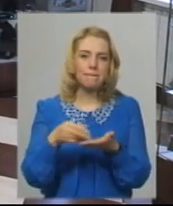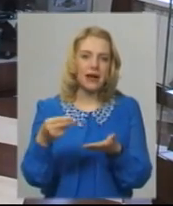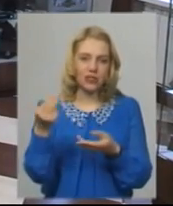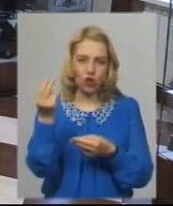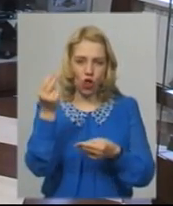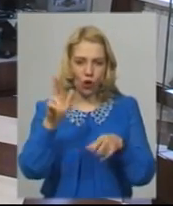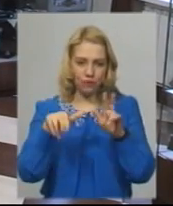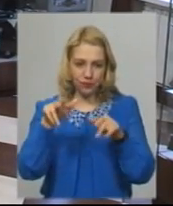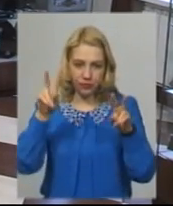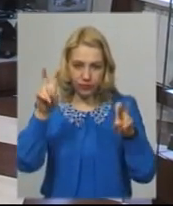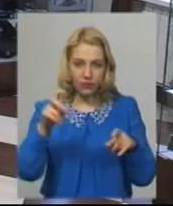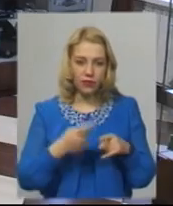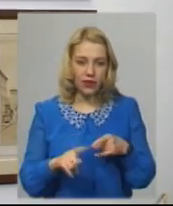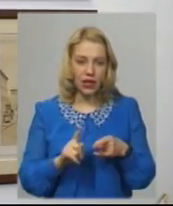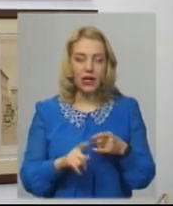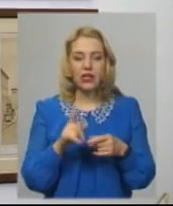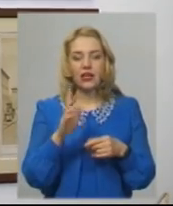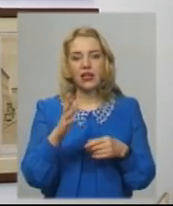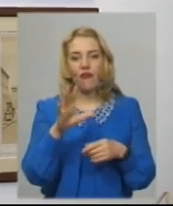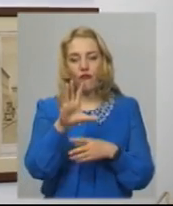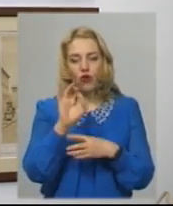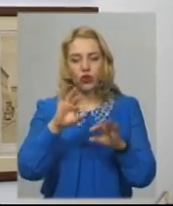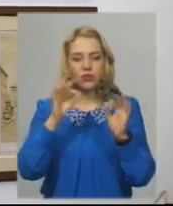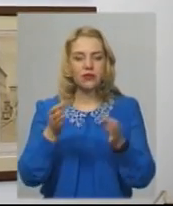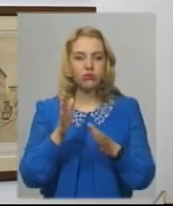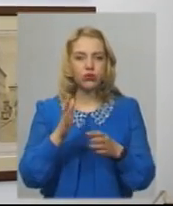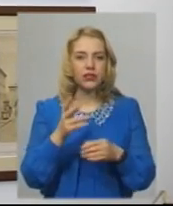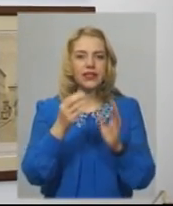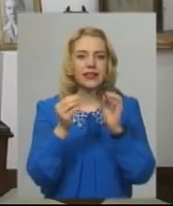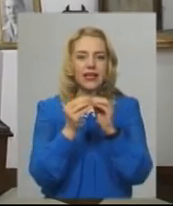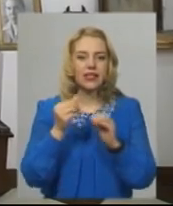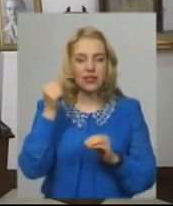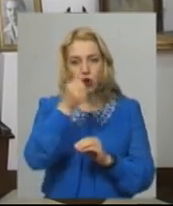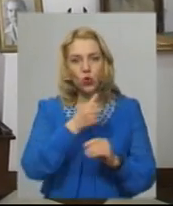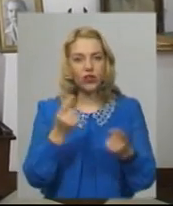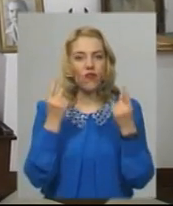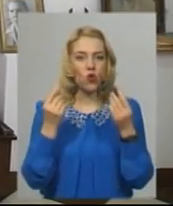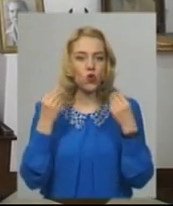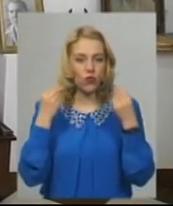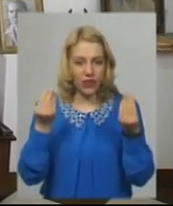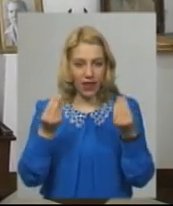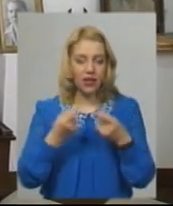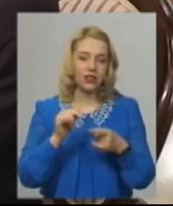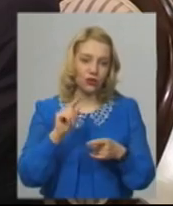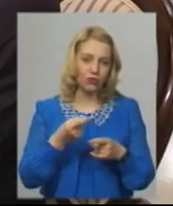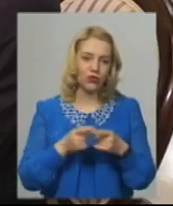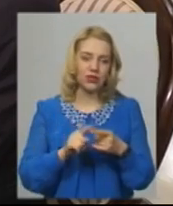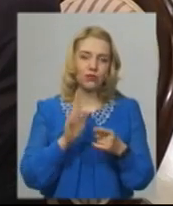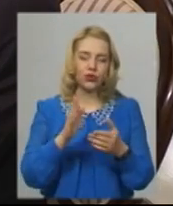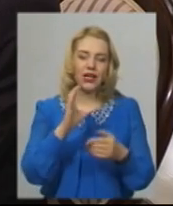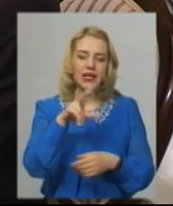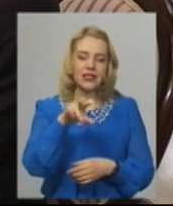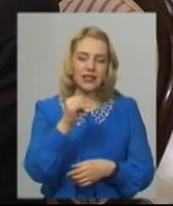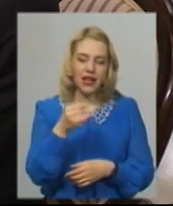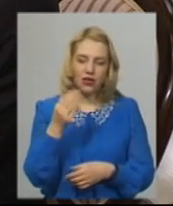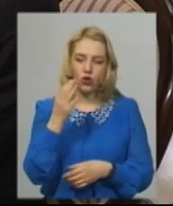єдиний в Україні музей-студія фотомистецтва буде святкувати свій ювілей десятиріччя. І саме цій даті присвячена добірка слайд-шоу, яке демонструватимуть